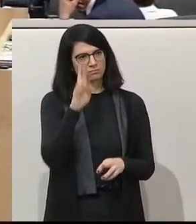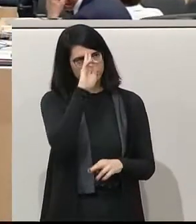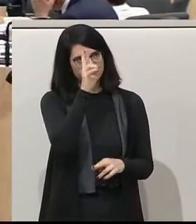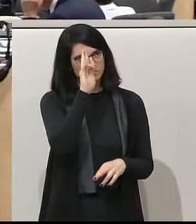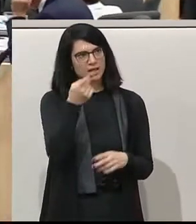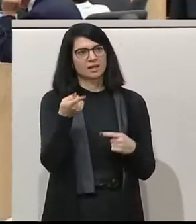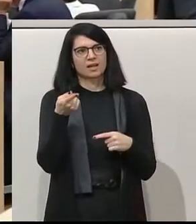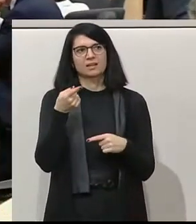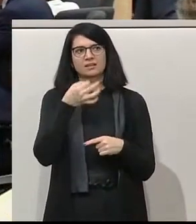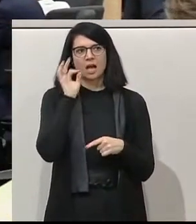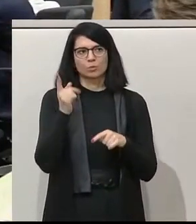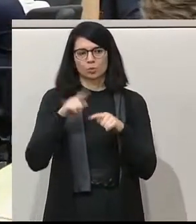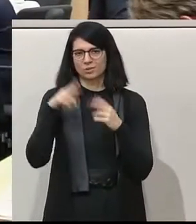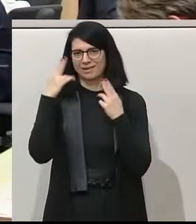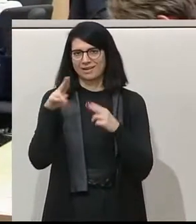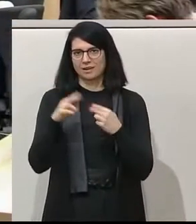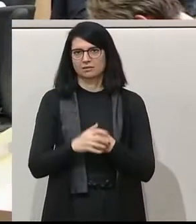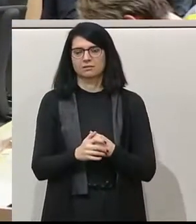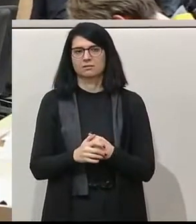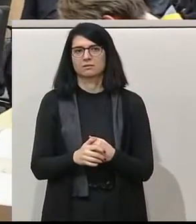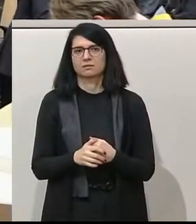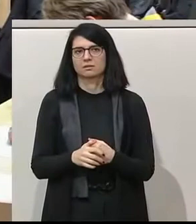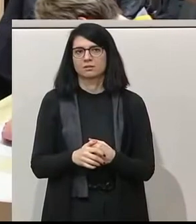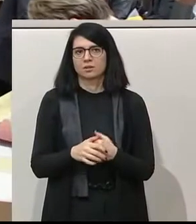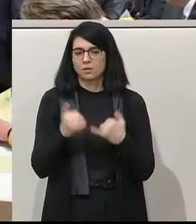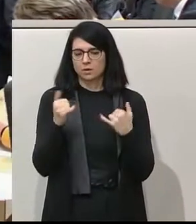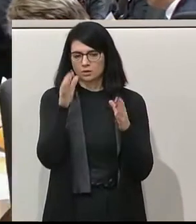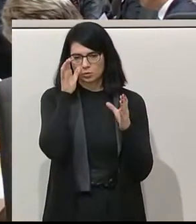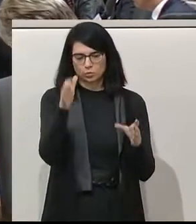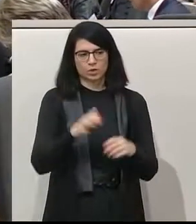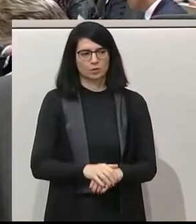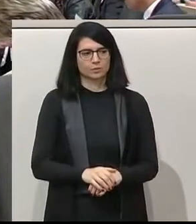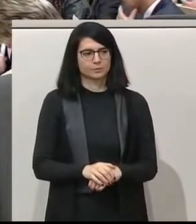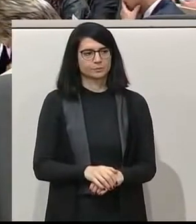Damen und Herren, die heute zusehen.